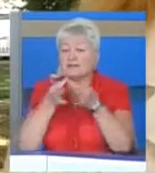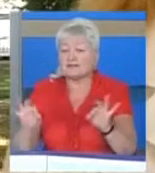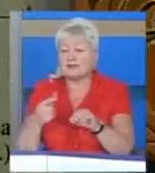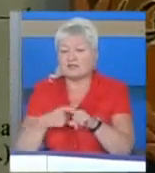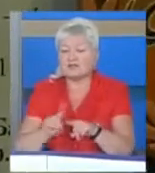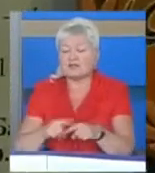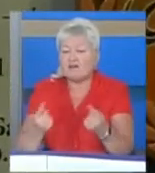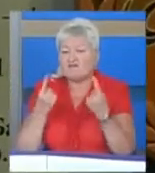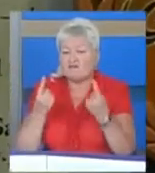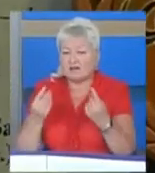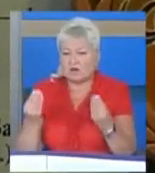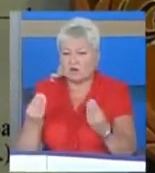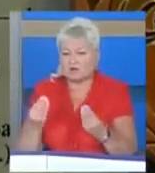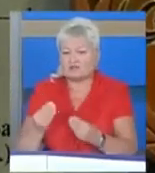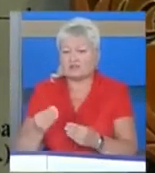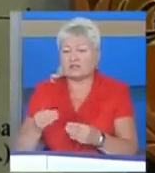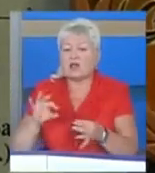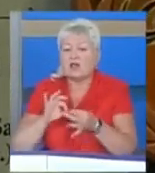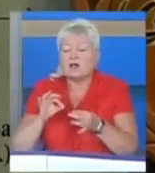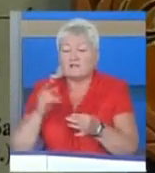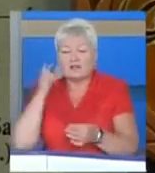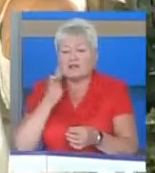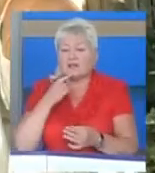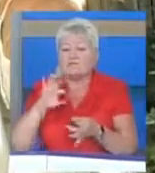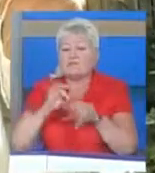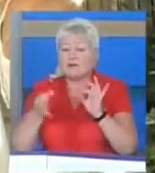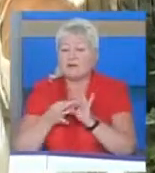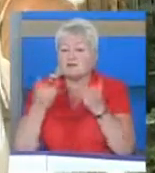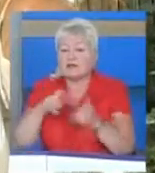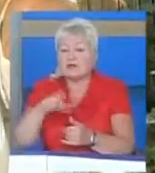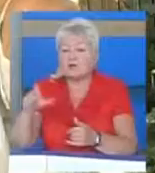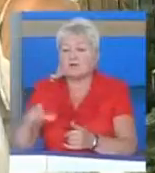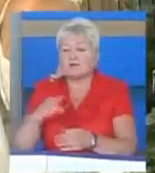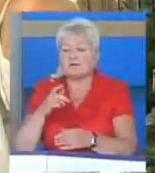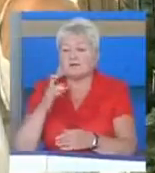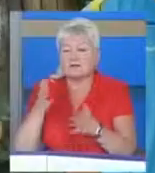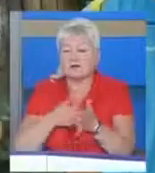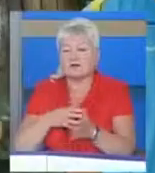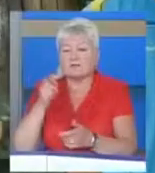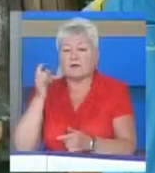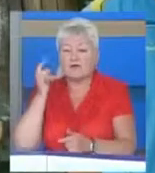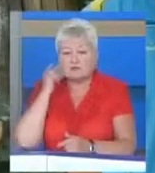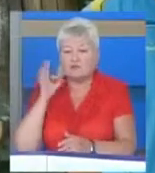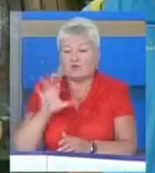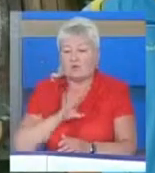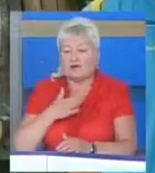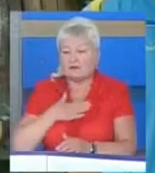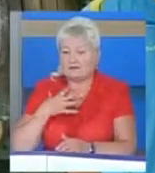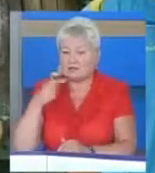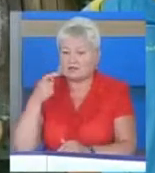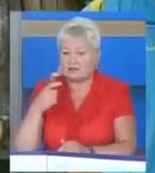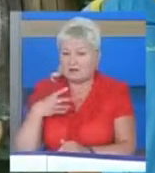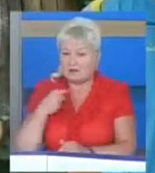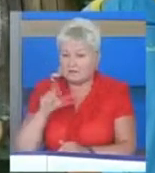розкіш. Дифлімпіада 2013. На змаганнях, де людей з вадами слуху, побували і львів'яни. Були і перемоги,